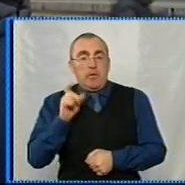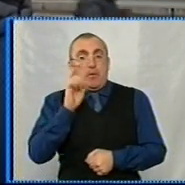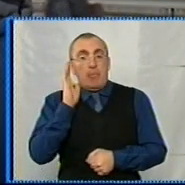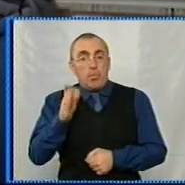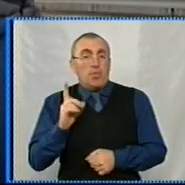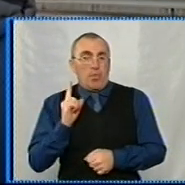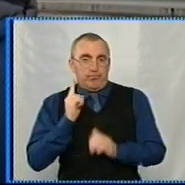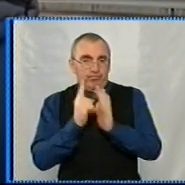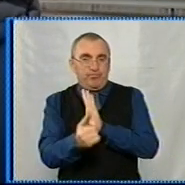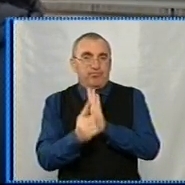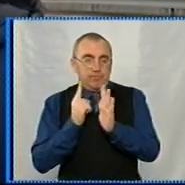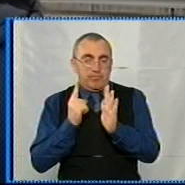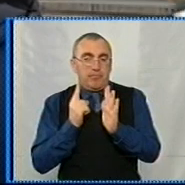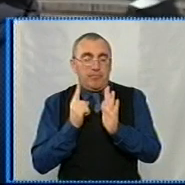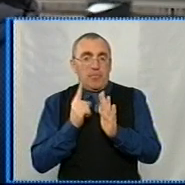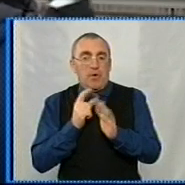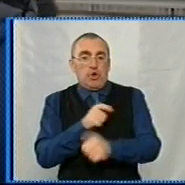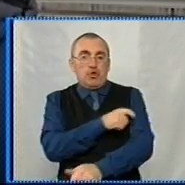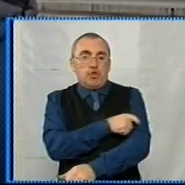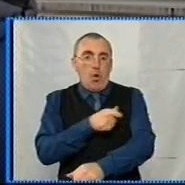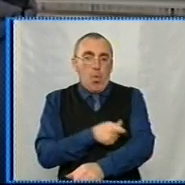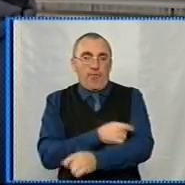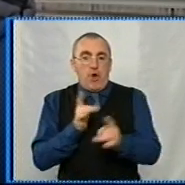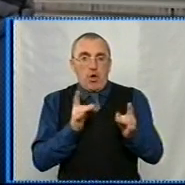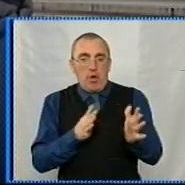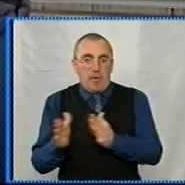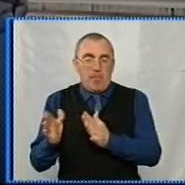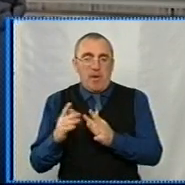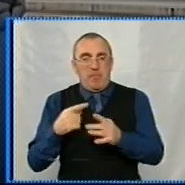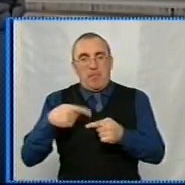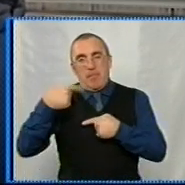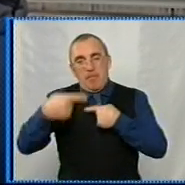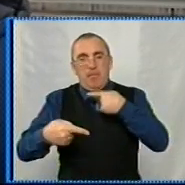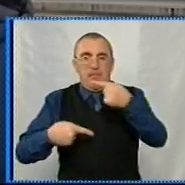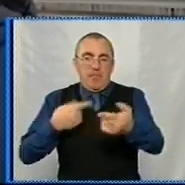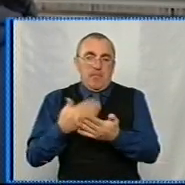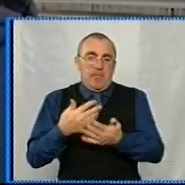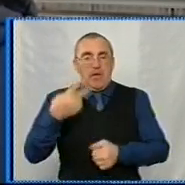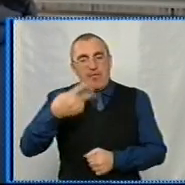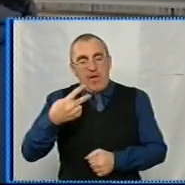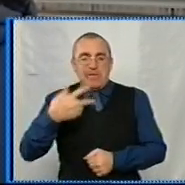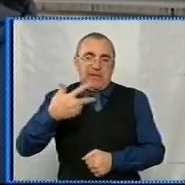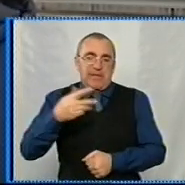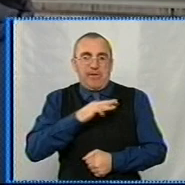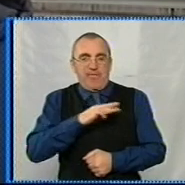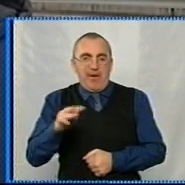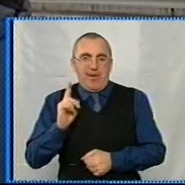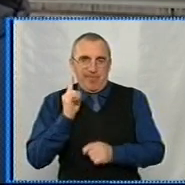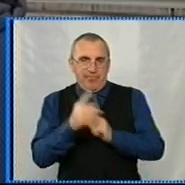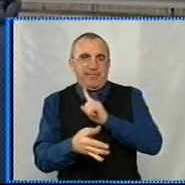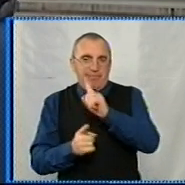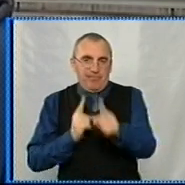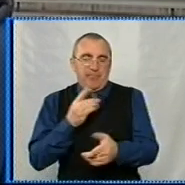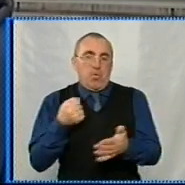ходити в черговому режимі. Інтервал буде підтримувати 20-30 хвилин, десь